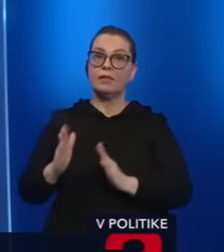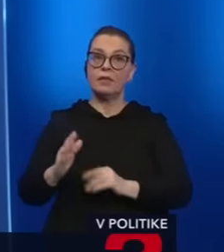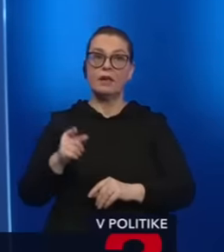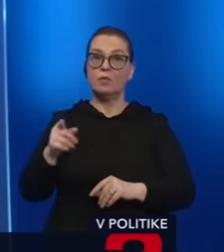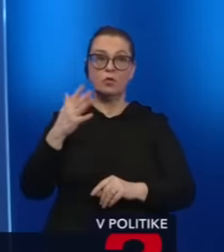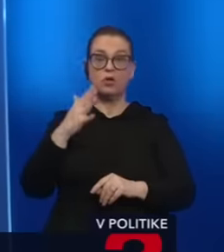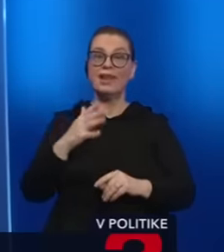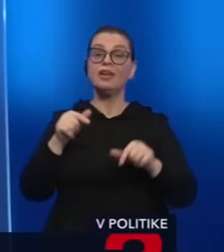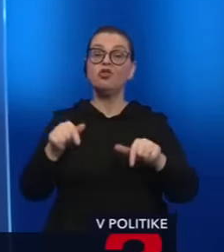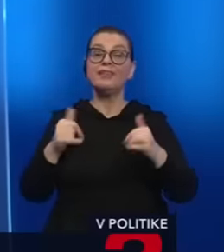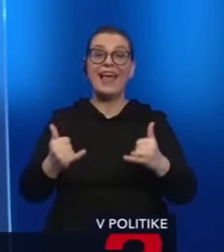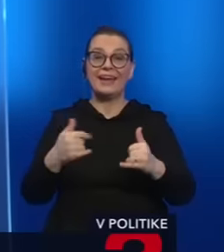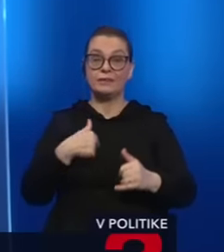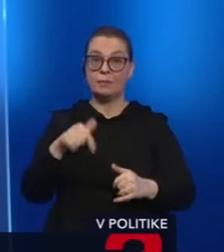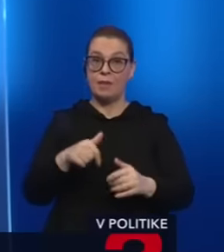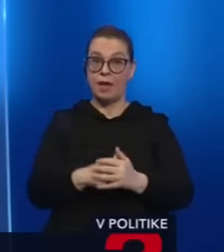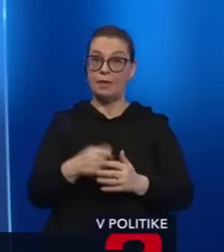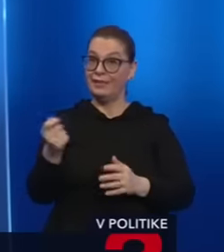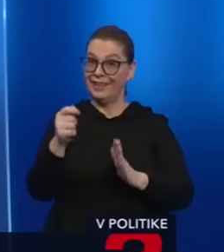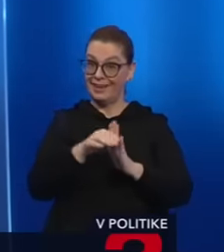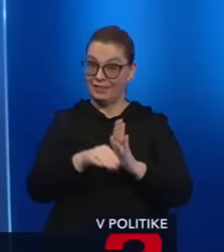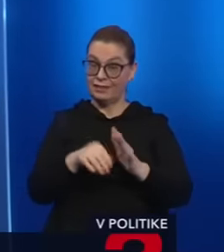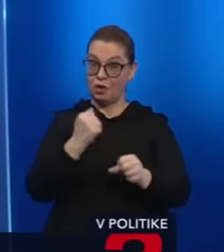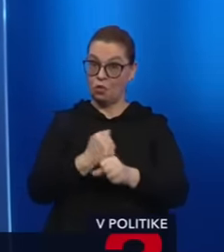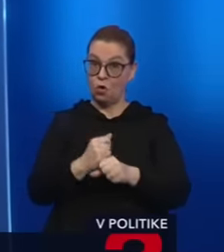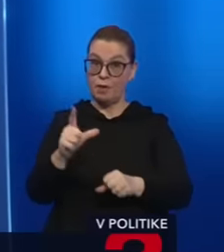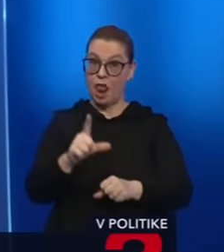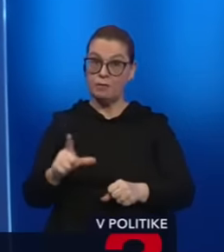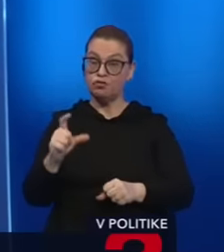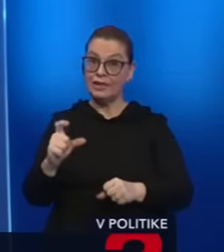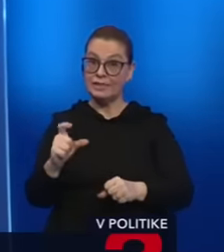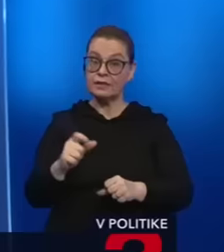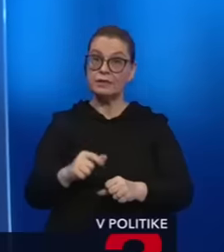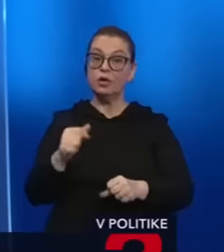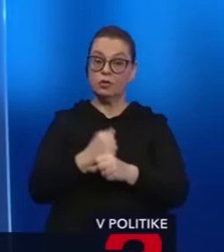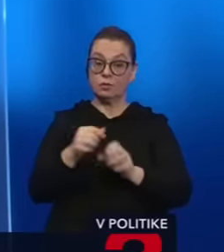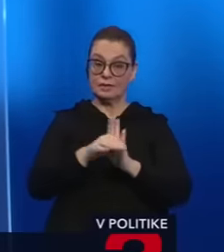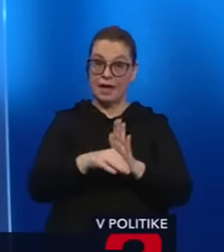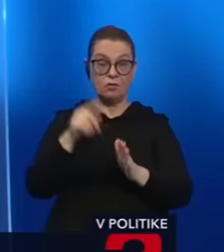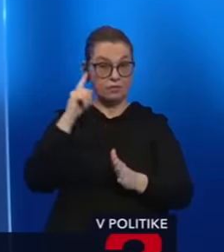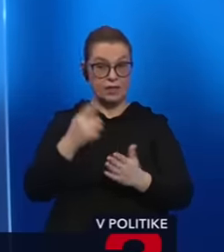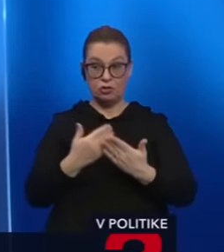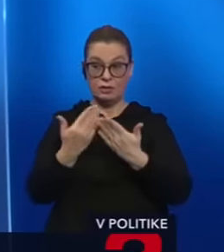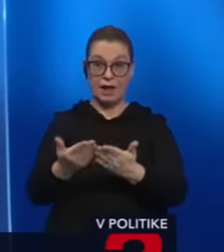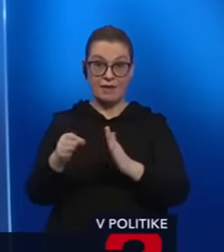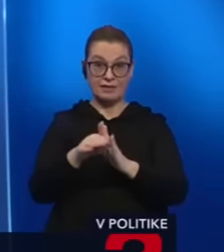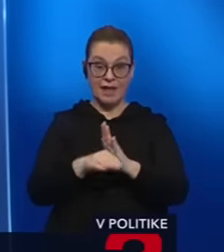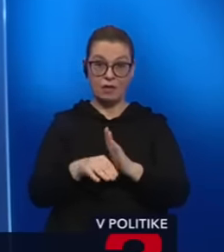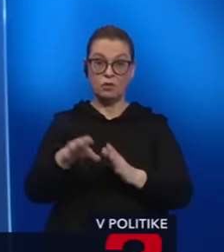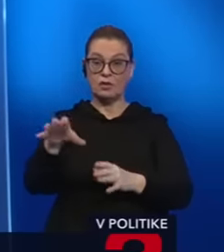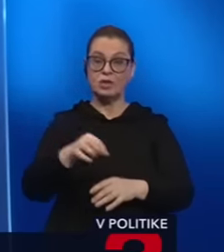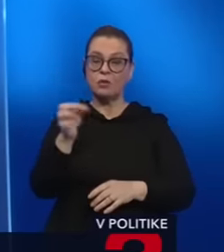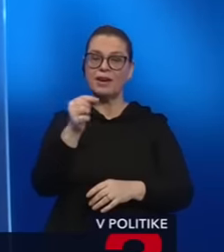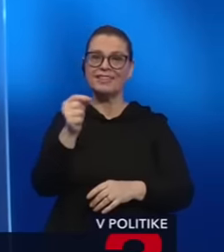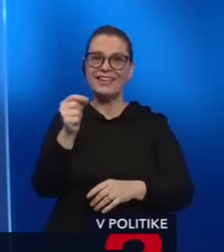my na Slovensku dnes. Ten trestný zákon, ktorý tu vytvorí Lipšic, veď tí, ktorí to tvorili, zákon vedia, že mu donesli zákon, kde si zobral C.